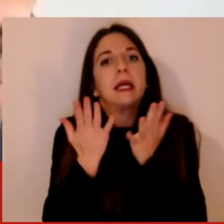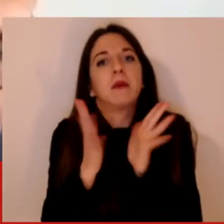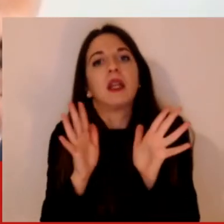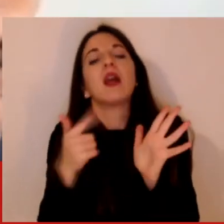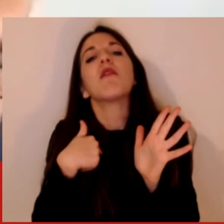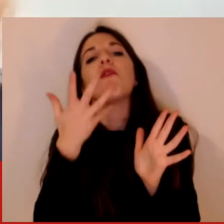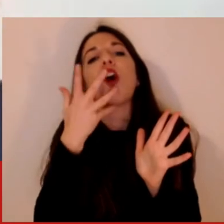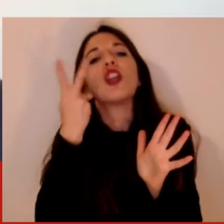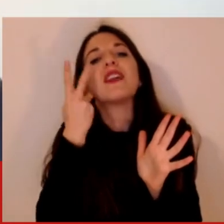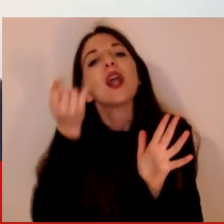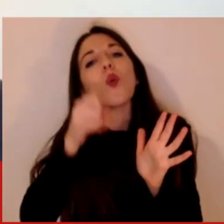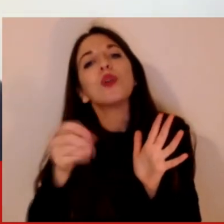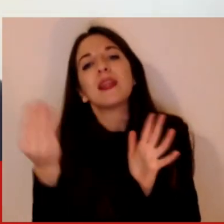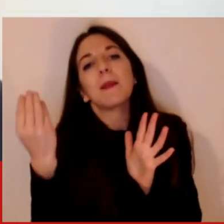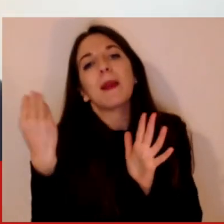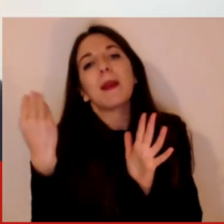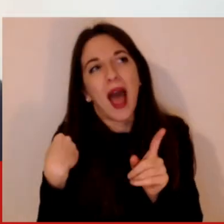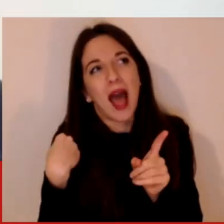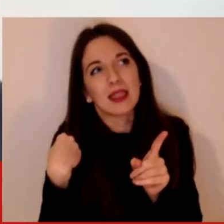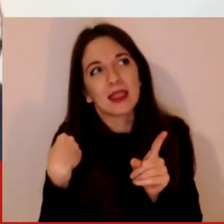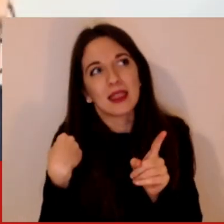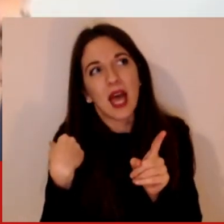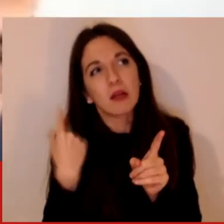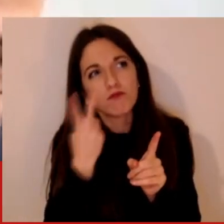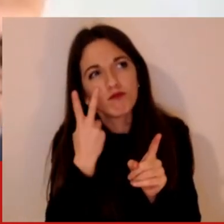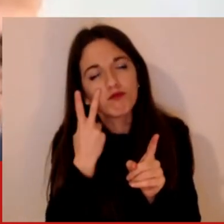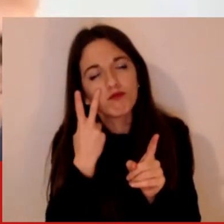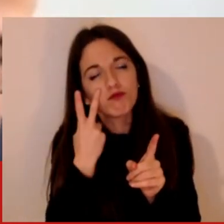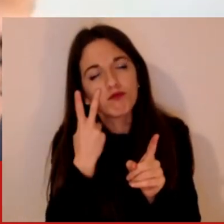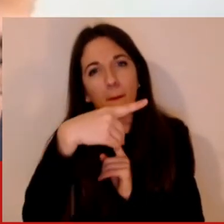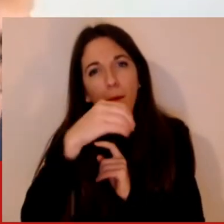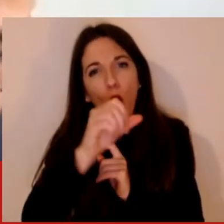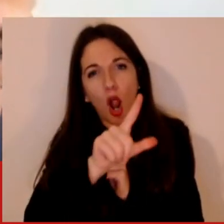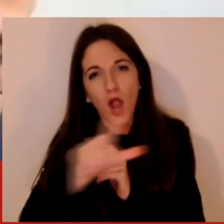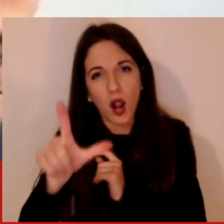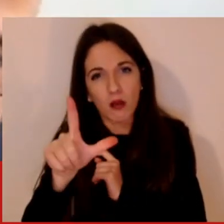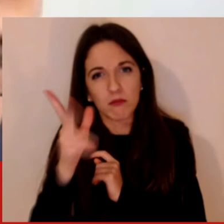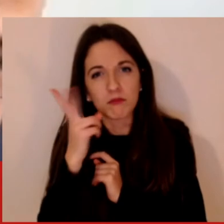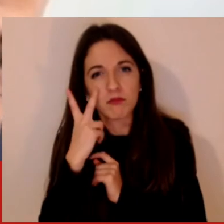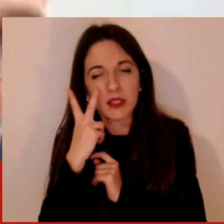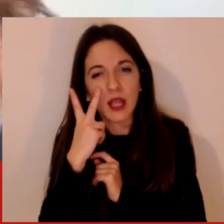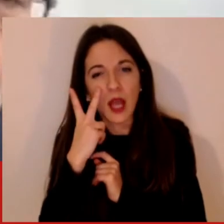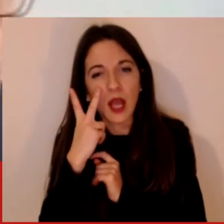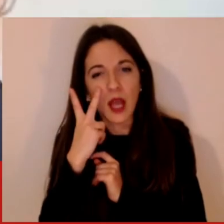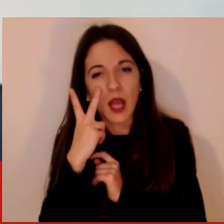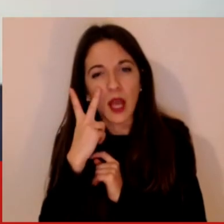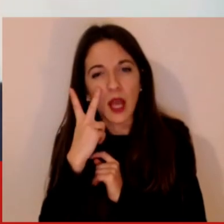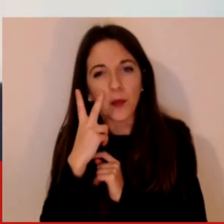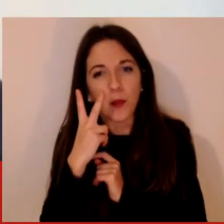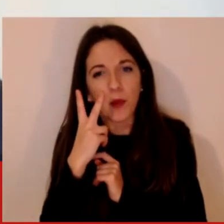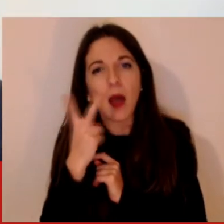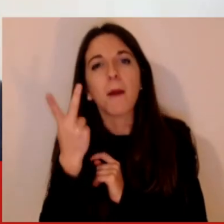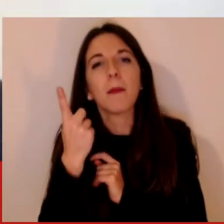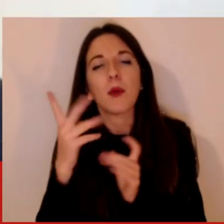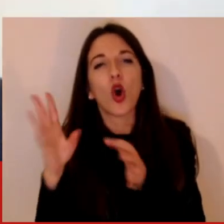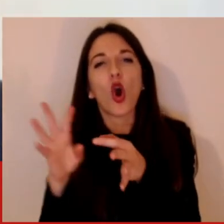domanda, se mi fate vedere l'ultima domanda rispetto proprio a quello che è l'ultimo anno in qualche modo,